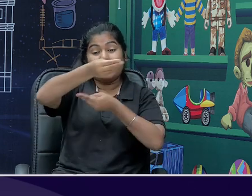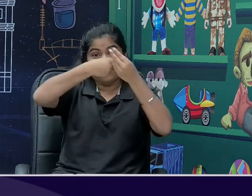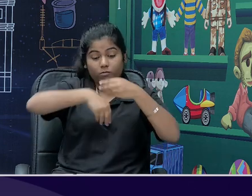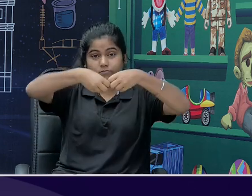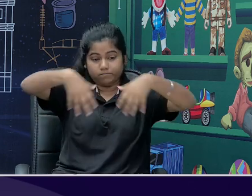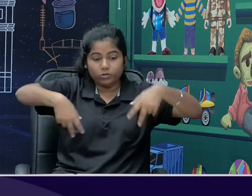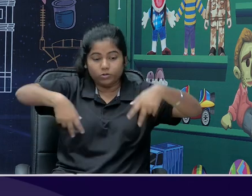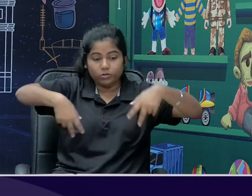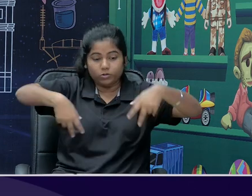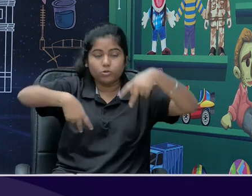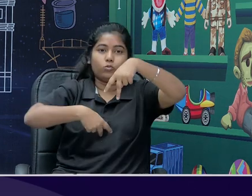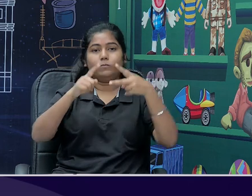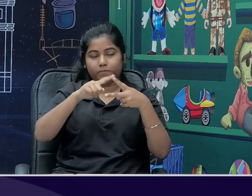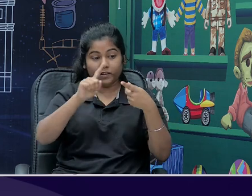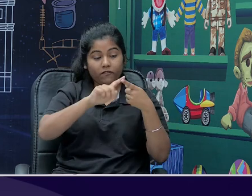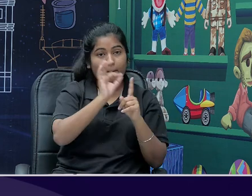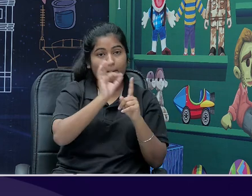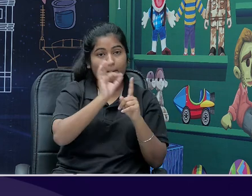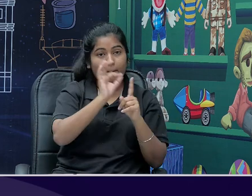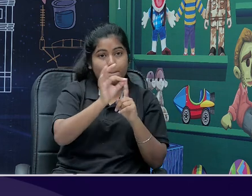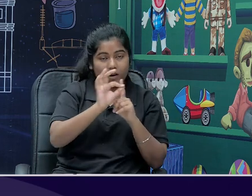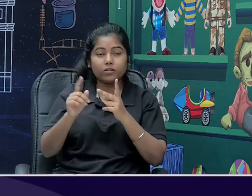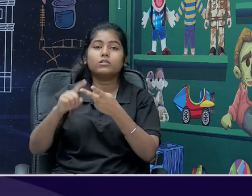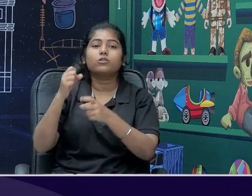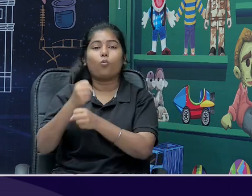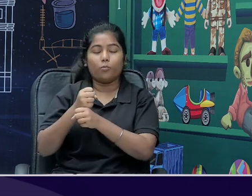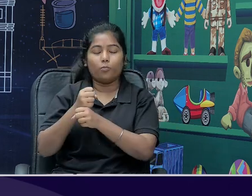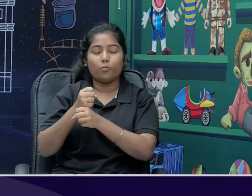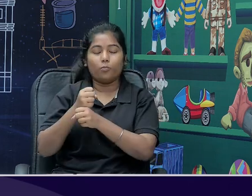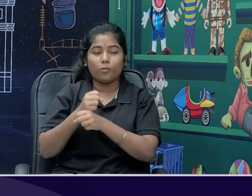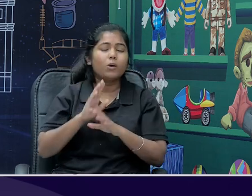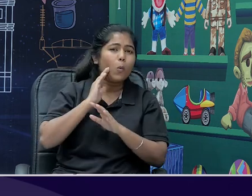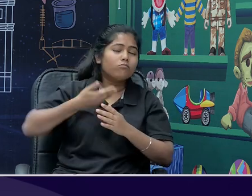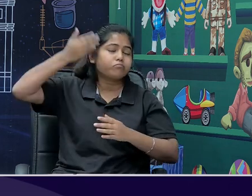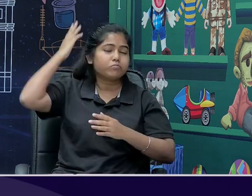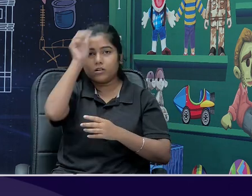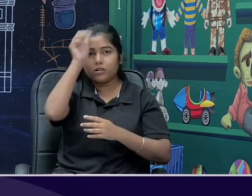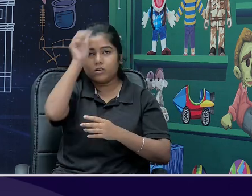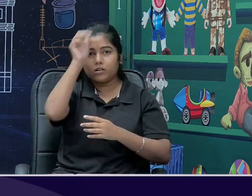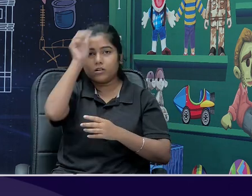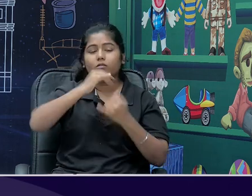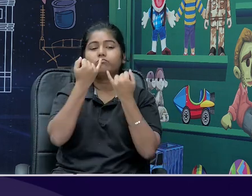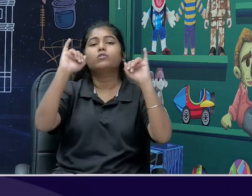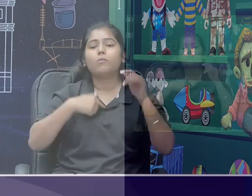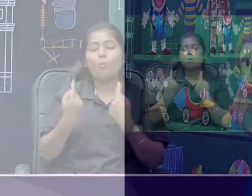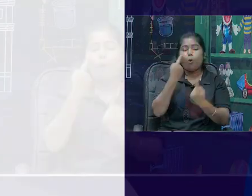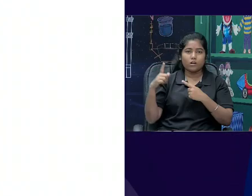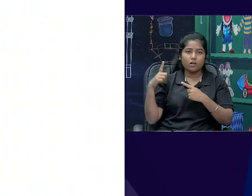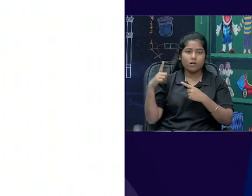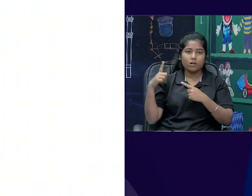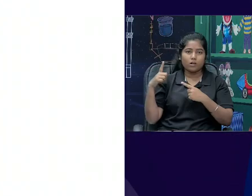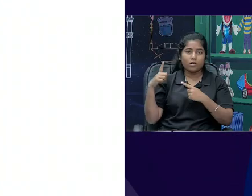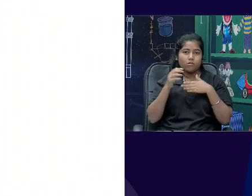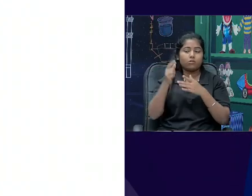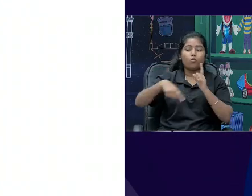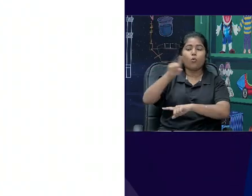public sector and private sector when India was independent, our political leaders decided that our mixed